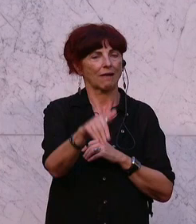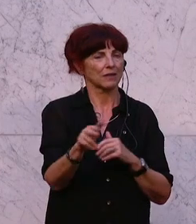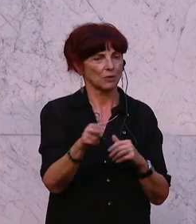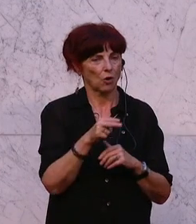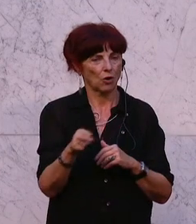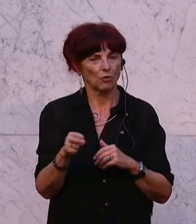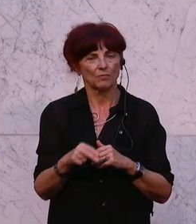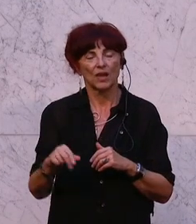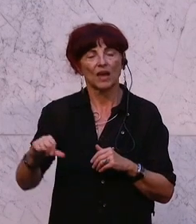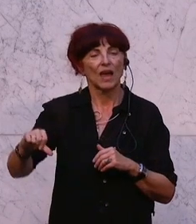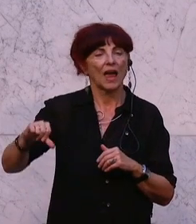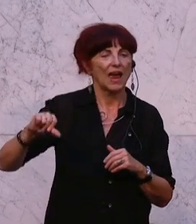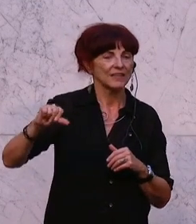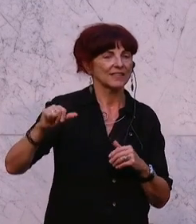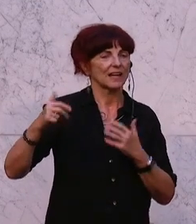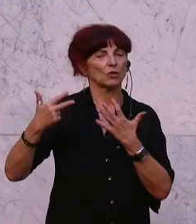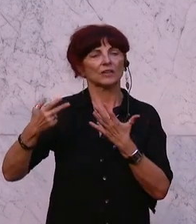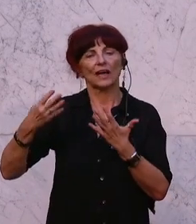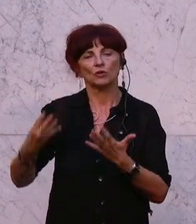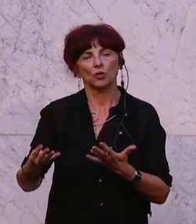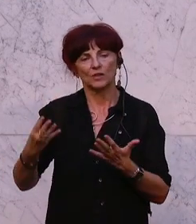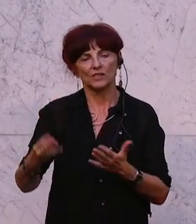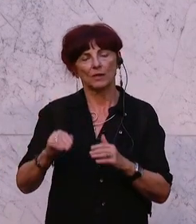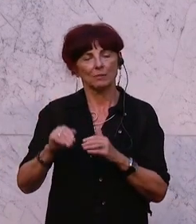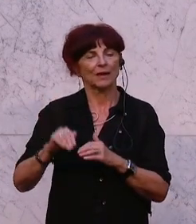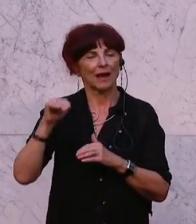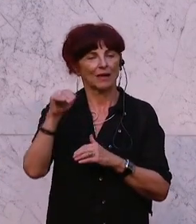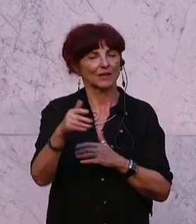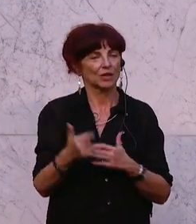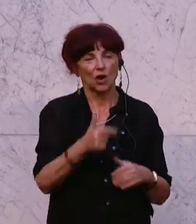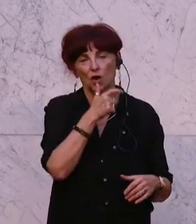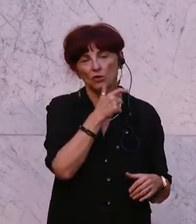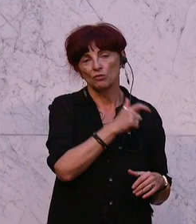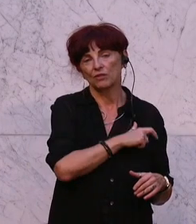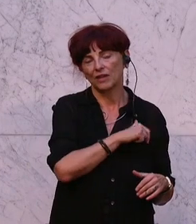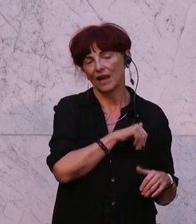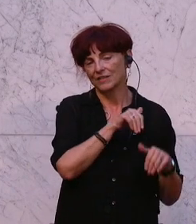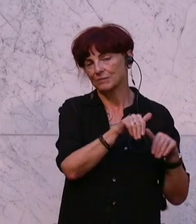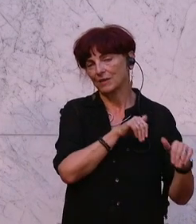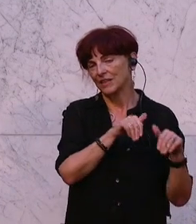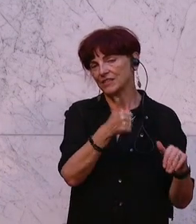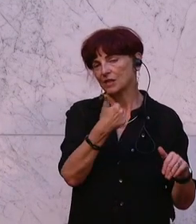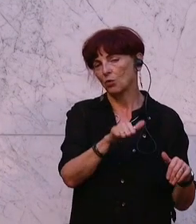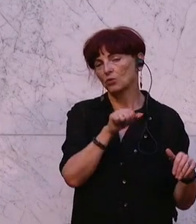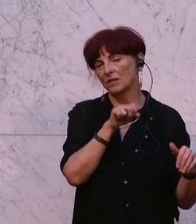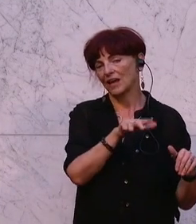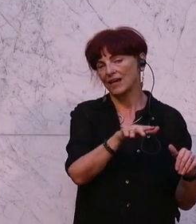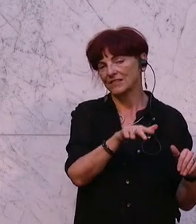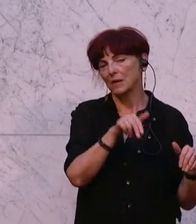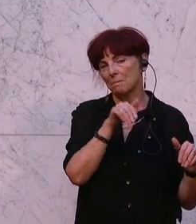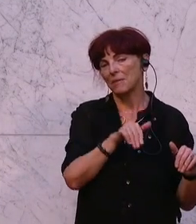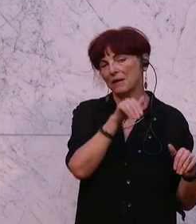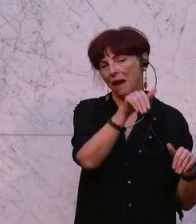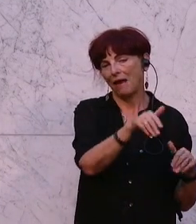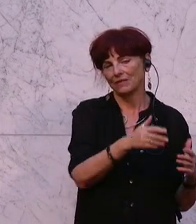von ca. 93 Milliarden Euro hat der Herr Finanzminister 113 Milliarden Euro ausgegeben. Und ich glaube,